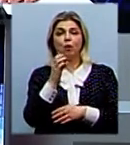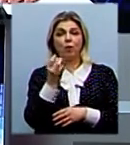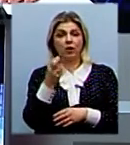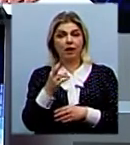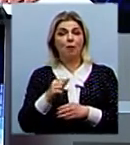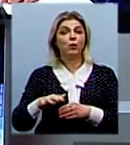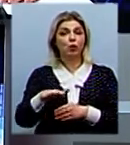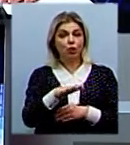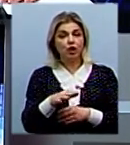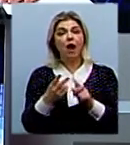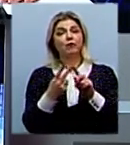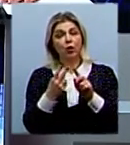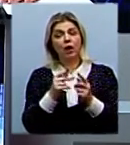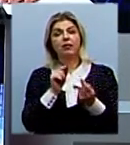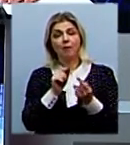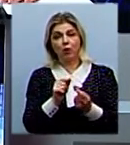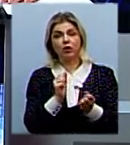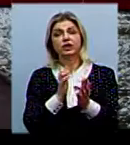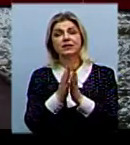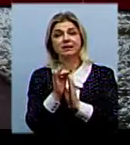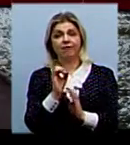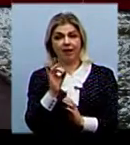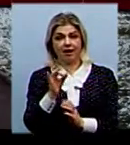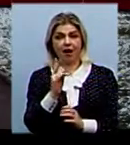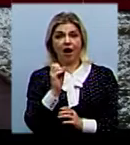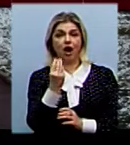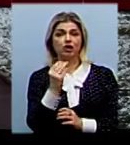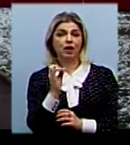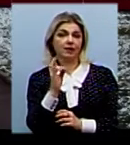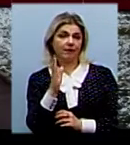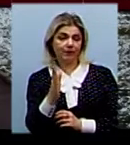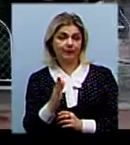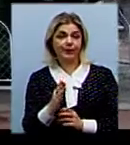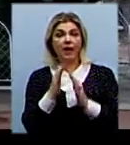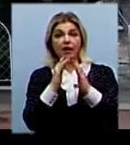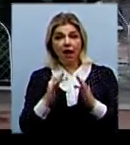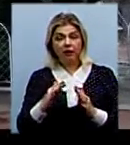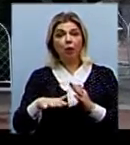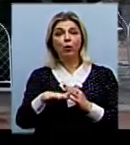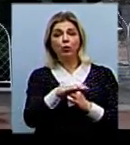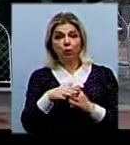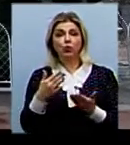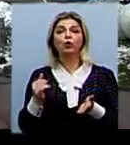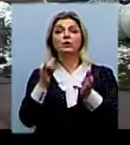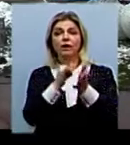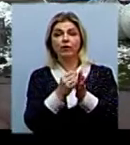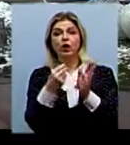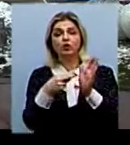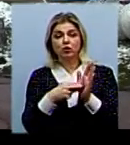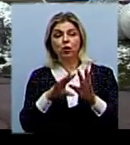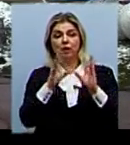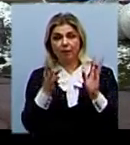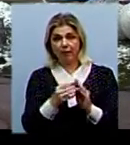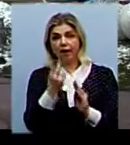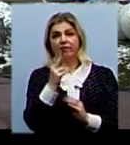інша – навпроти Каштанового скверу. Ялинка на Соборній площі вже встановлена. Її вартість разом з арками